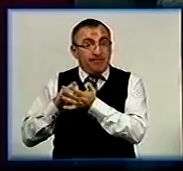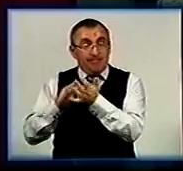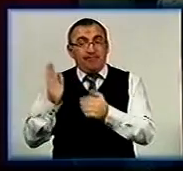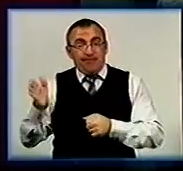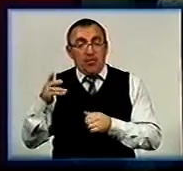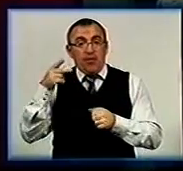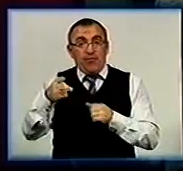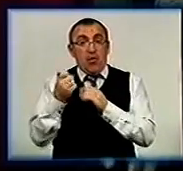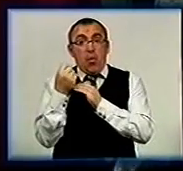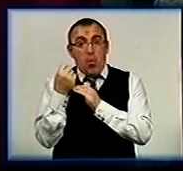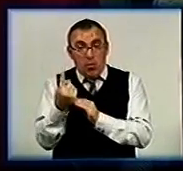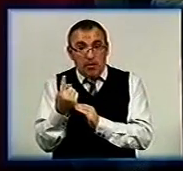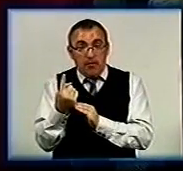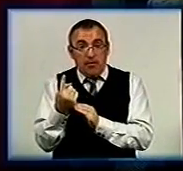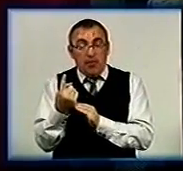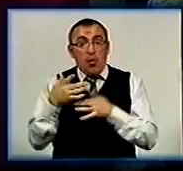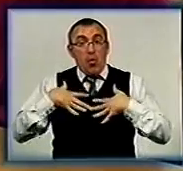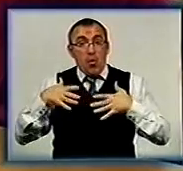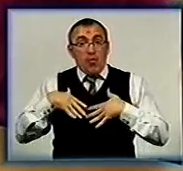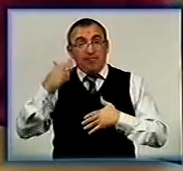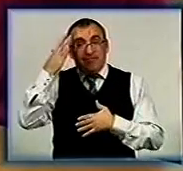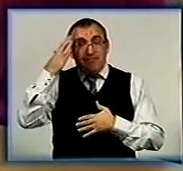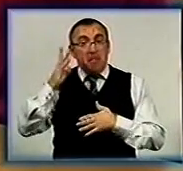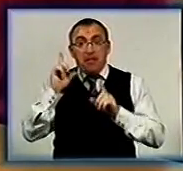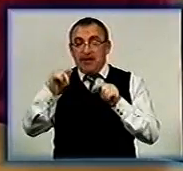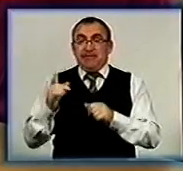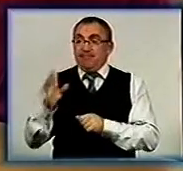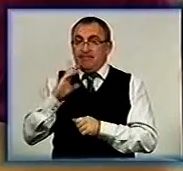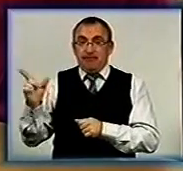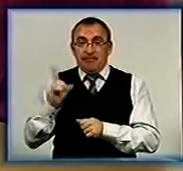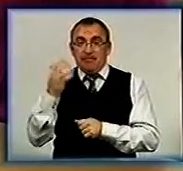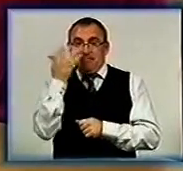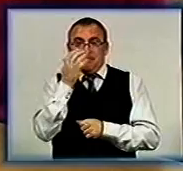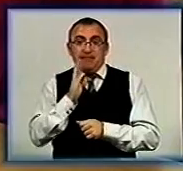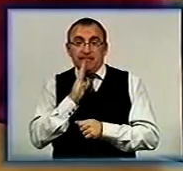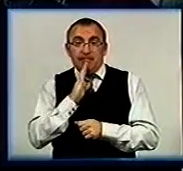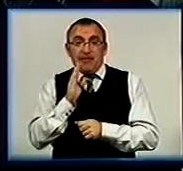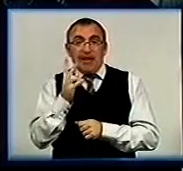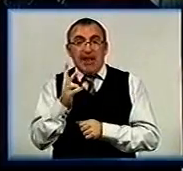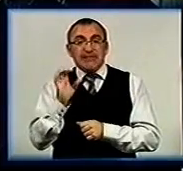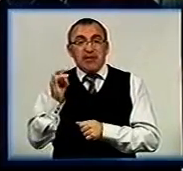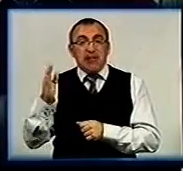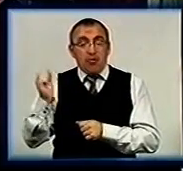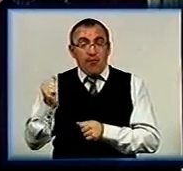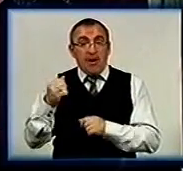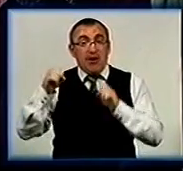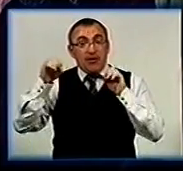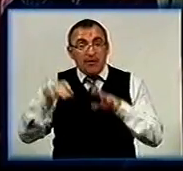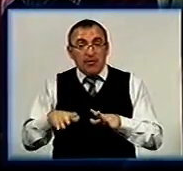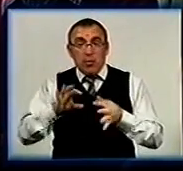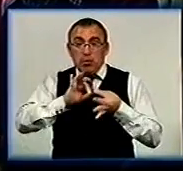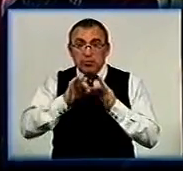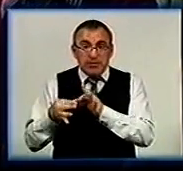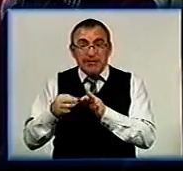автостопом у 2011-му. Проте до Грузії хлопець вирушив не сам, а з незрячою супутницею. Наталія Севастьянова зізнається, що вирішила трохи